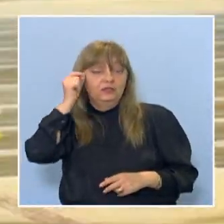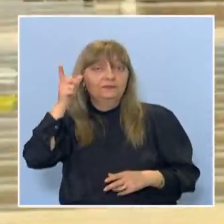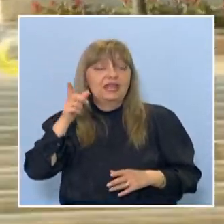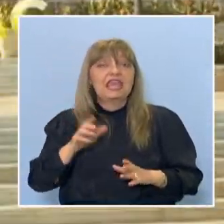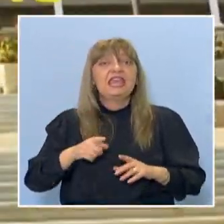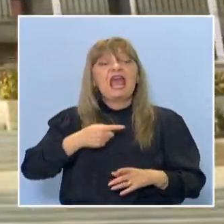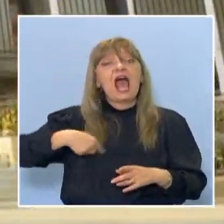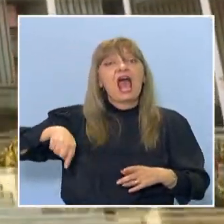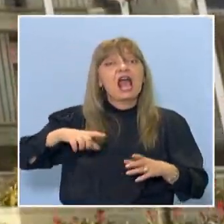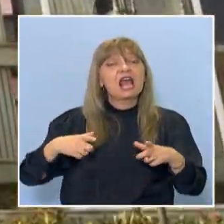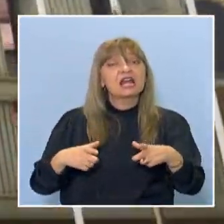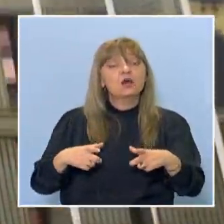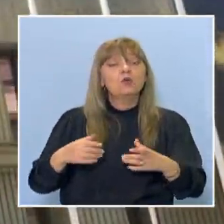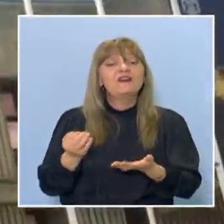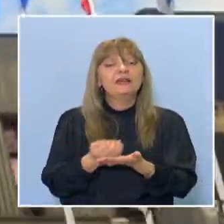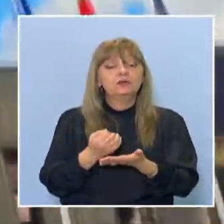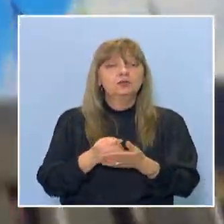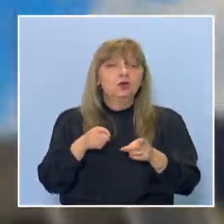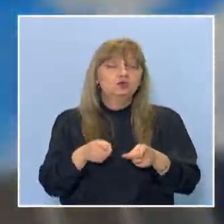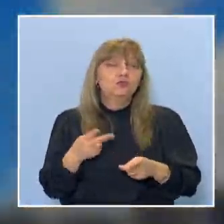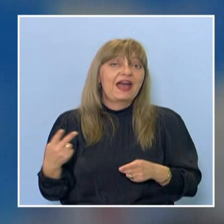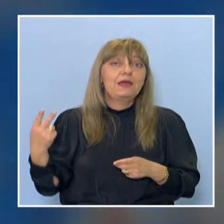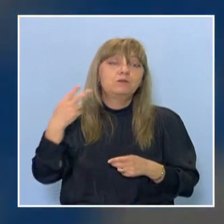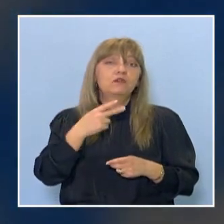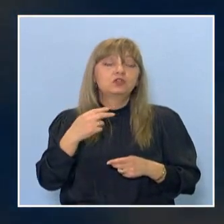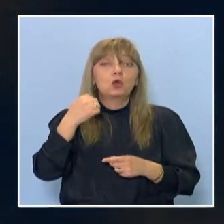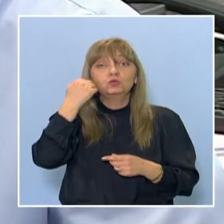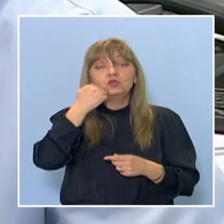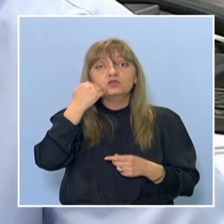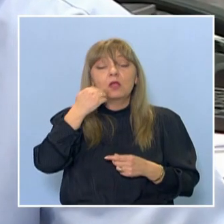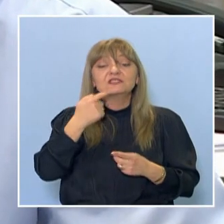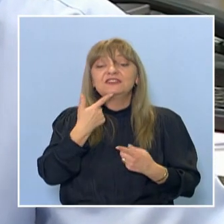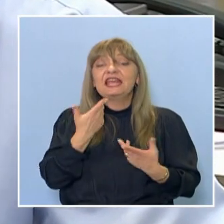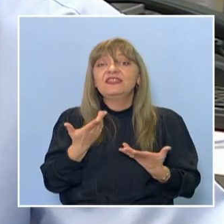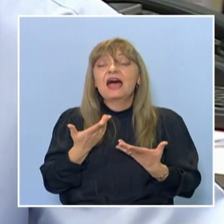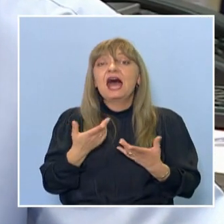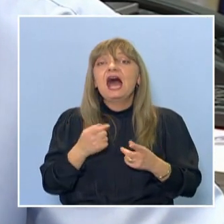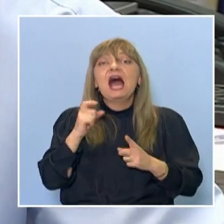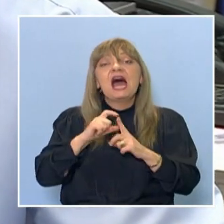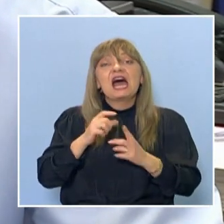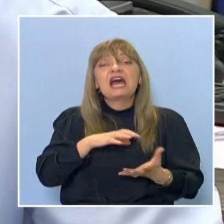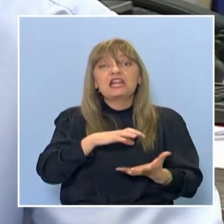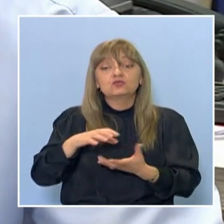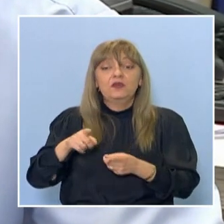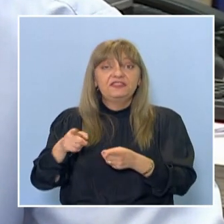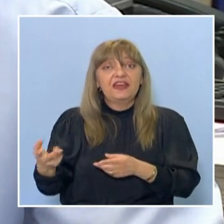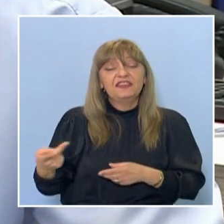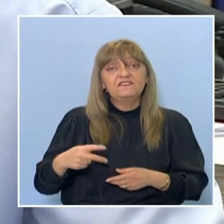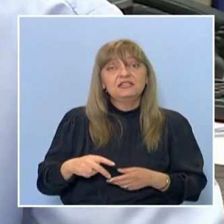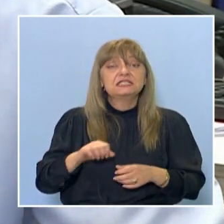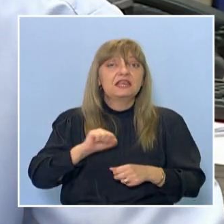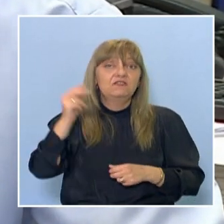економика. Това е един вид повторното използване на ресурси. Тя последните години навлиза и в България.